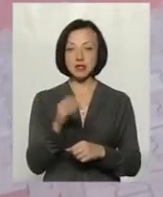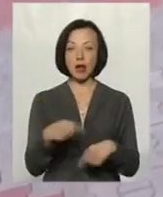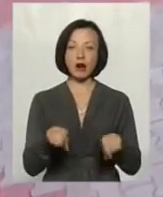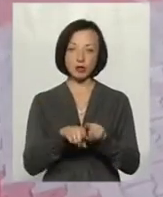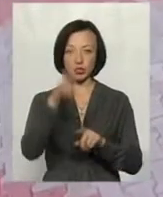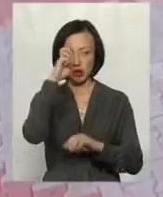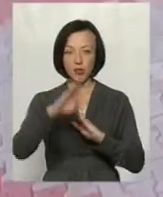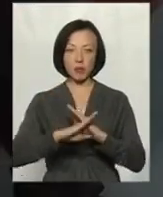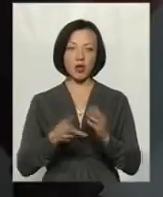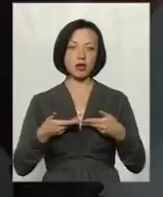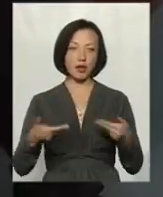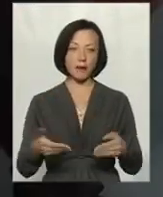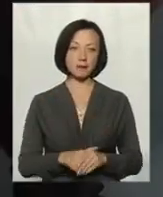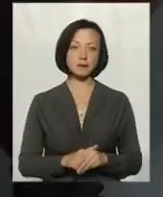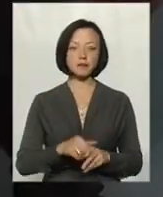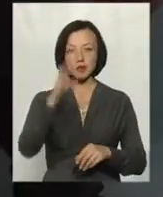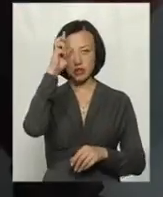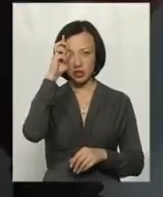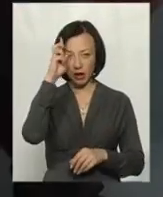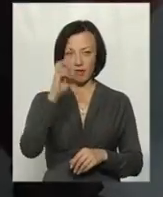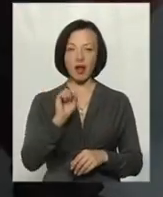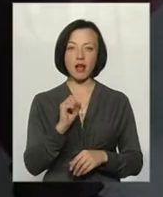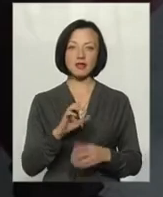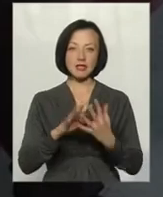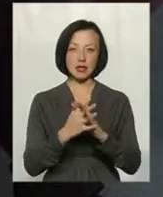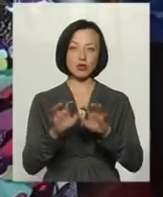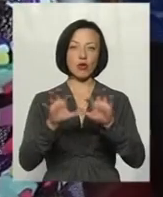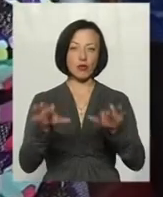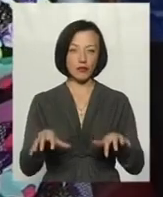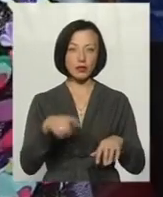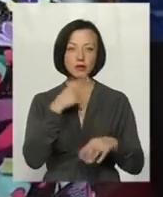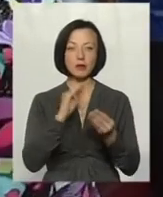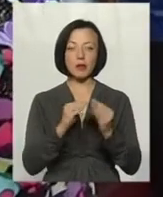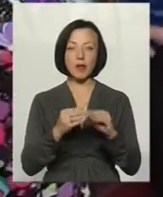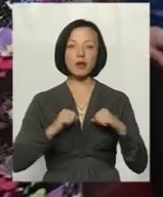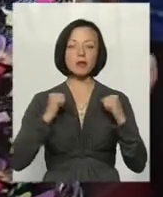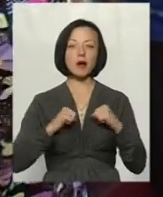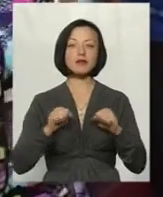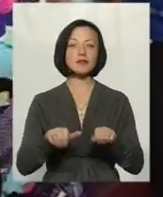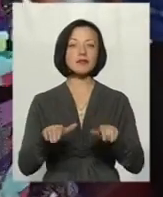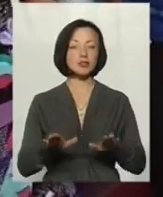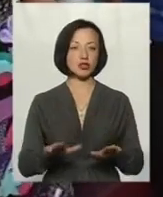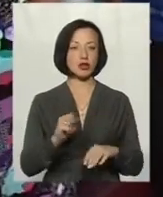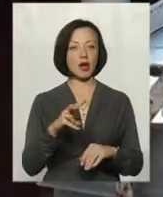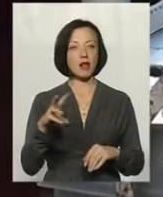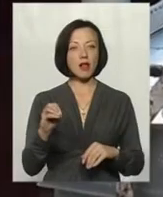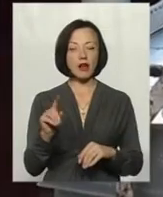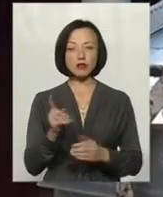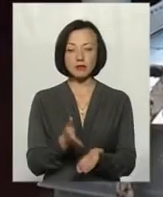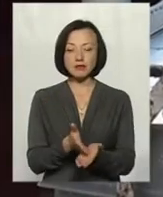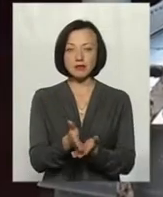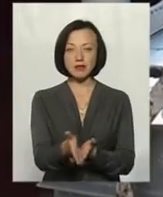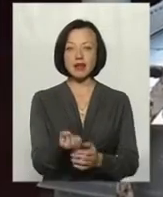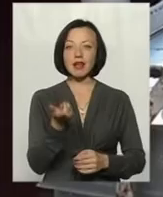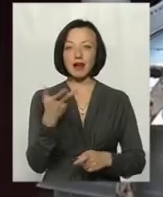хай би держава нам помогла. Держава в особі Антонінського селищного голови проблему намагається розв'язати. Однак, щоб прокласти кілька